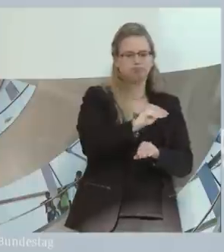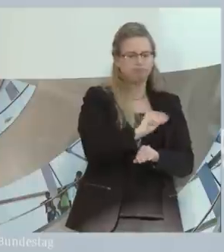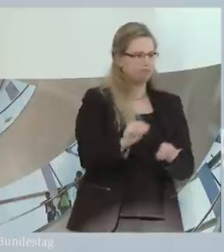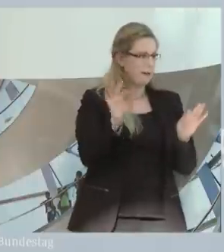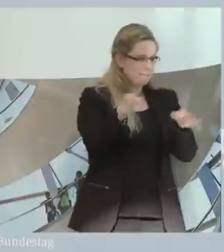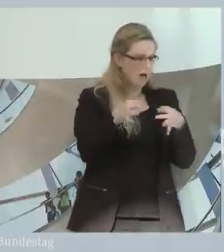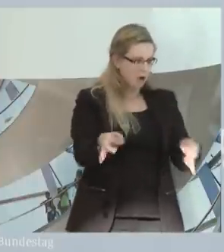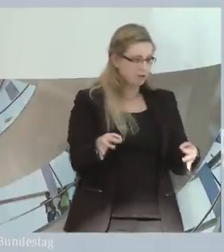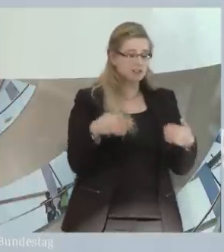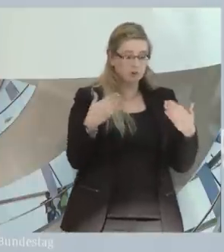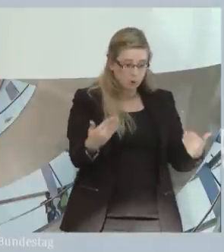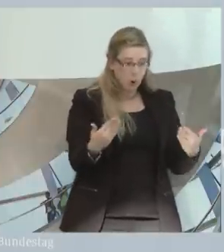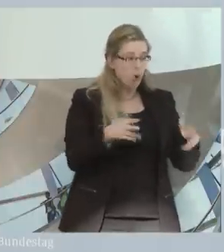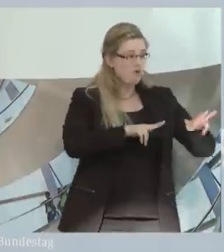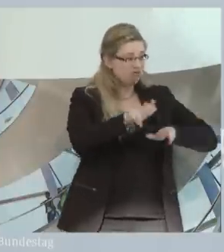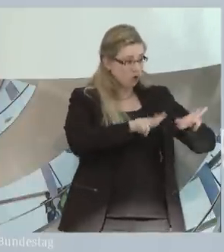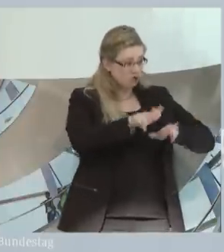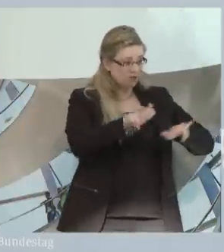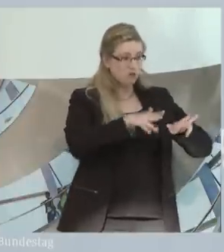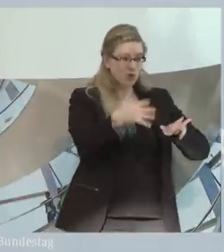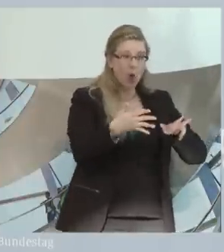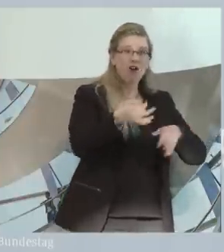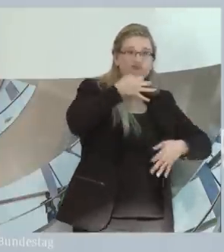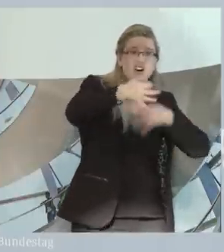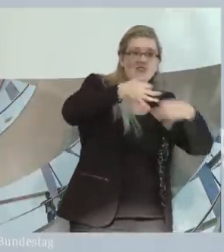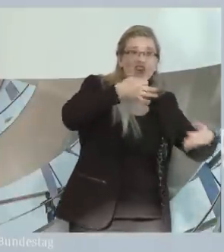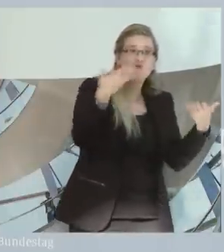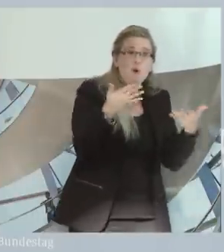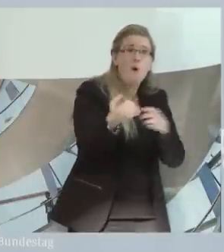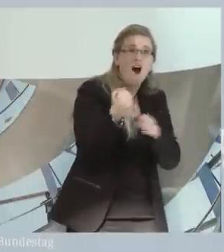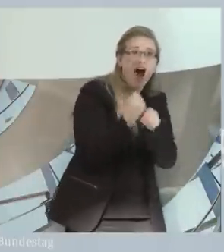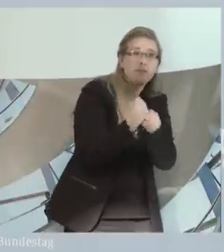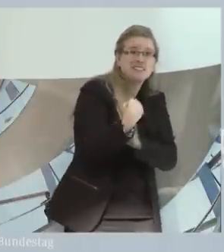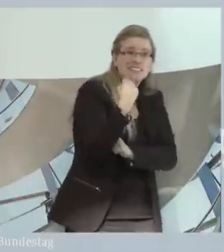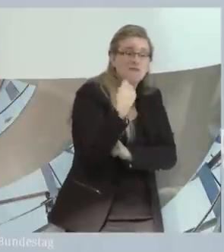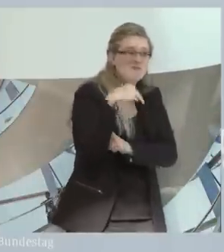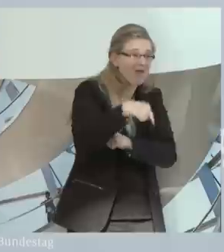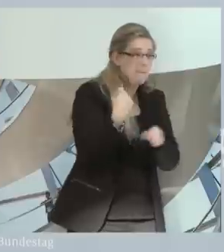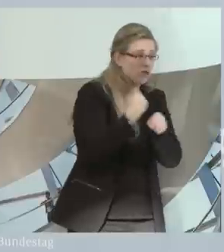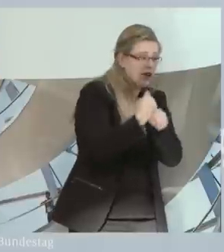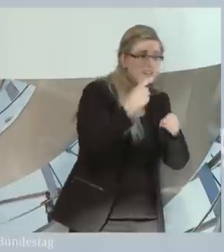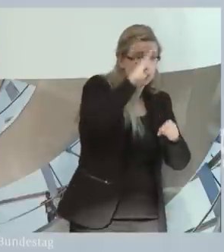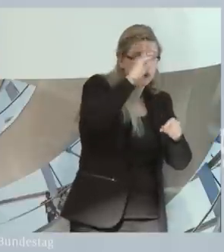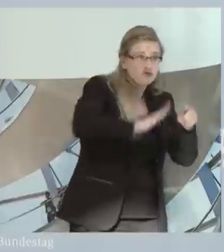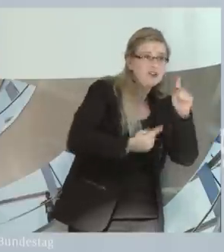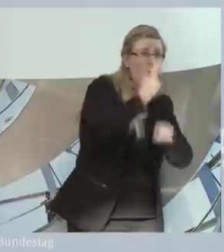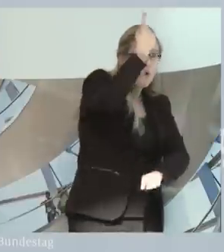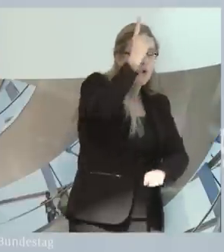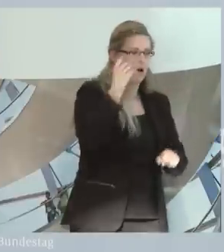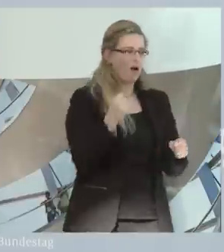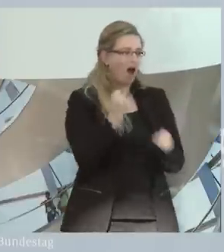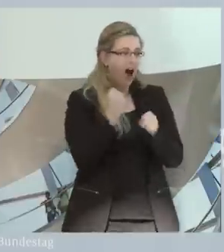prosperierenden Wirtschaft, der Nachfrage an Arbeitskräften, eine hohe Beschäftigung, die wir in Deutschland haben, eine sinkende